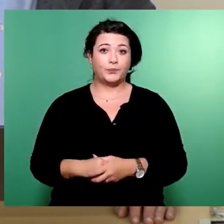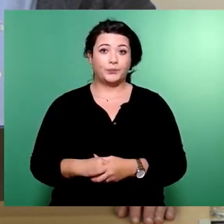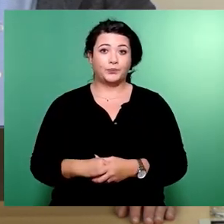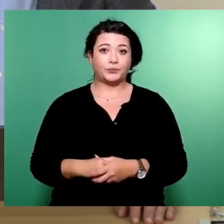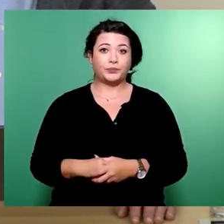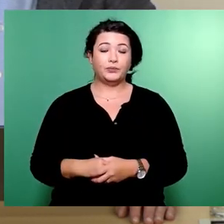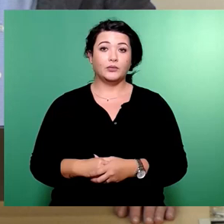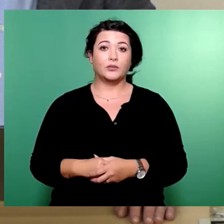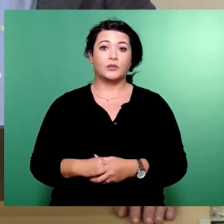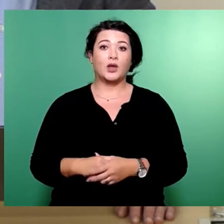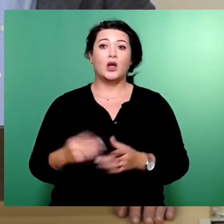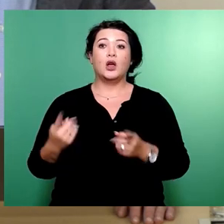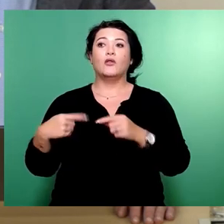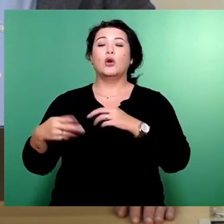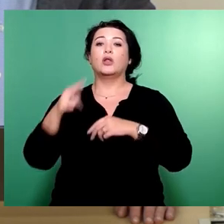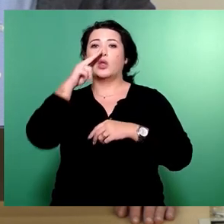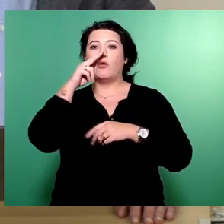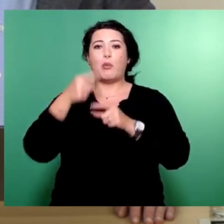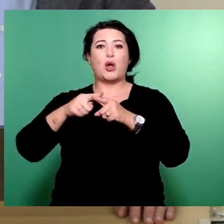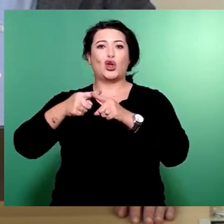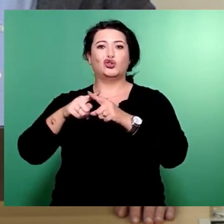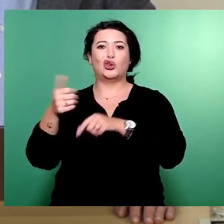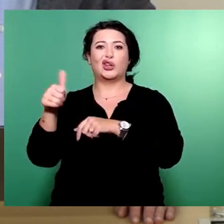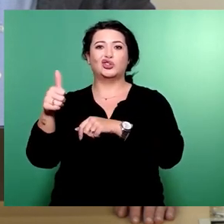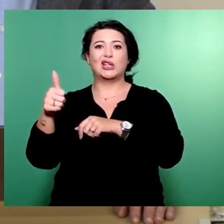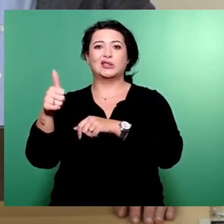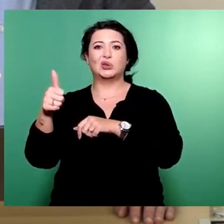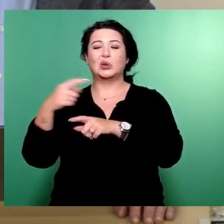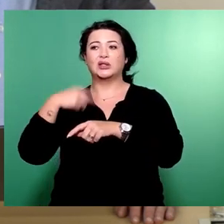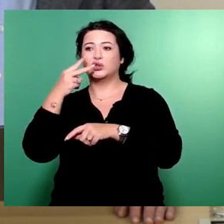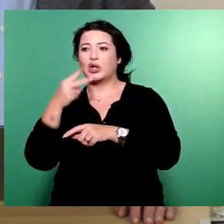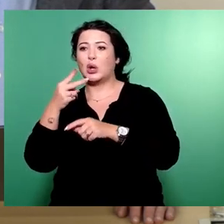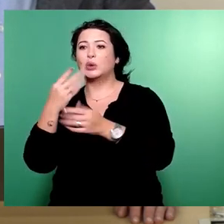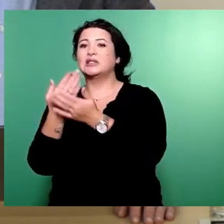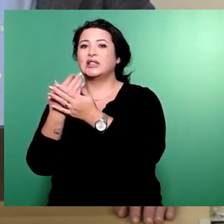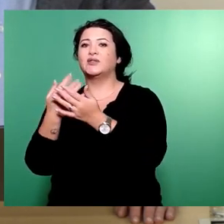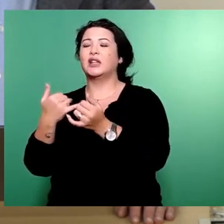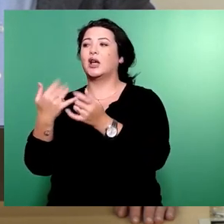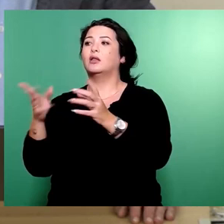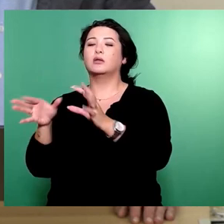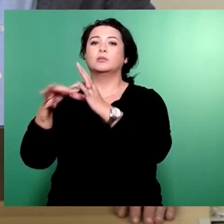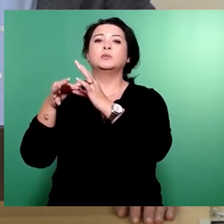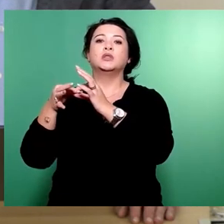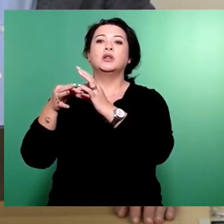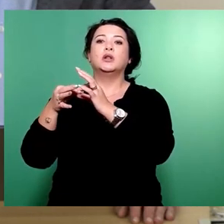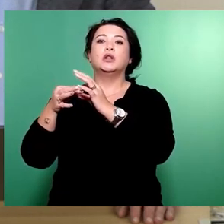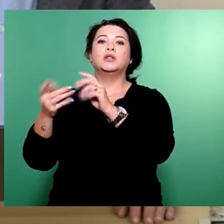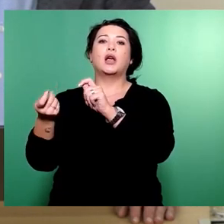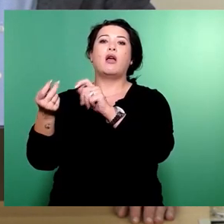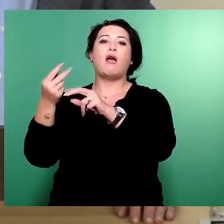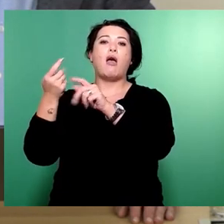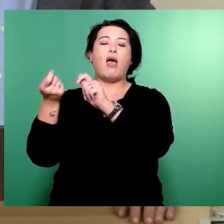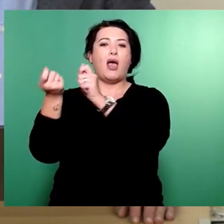Novembersteuerschätzung habe ich Ihnen einen Änderungsantrag vorlegen können, der neben nochmal